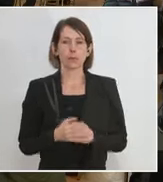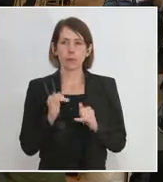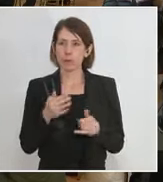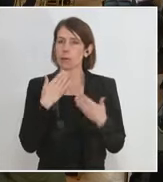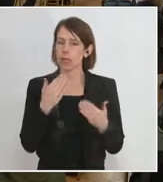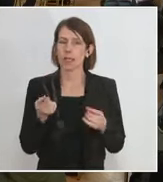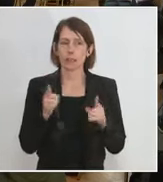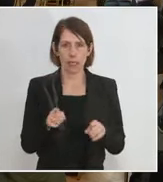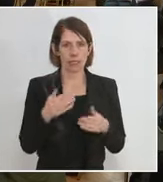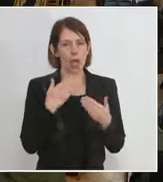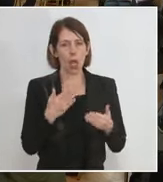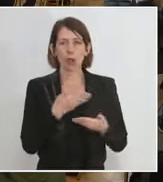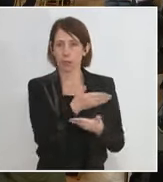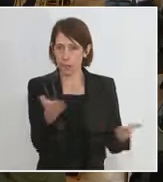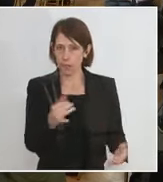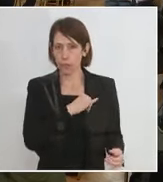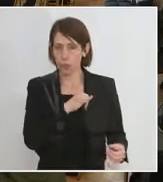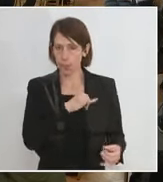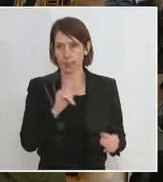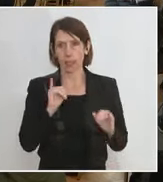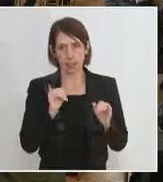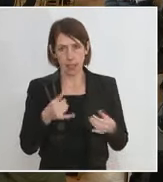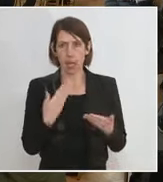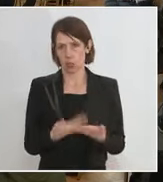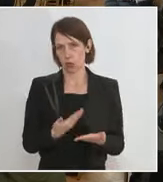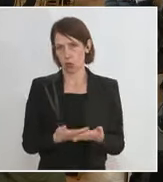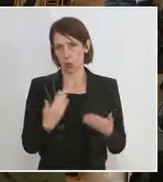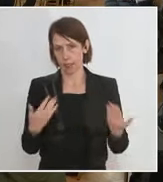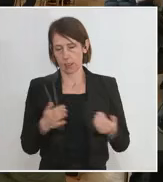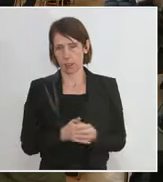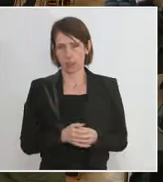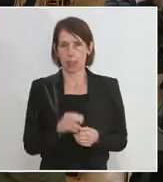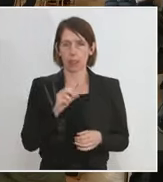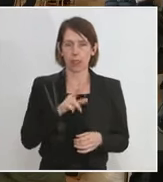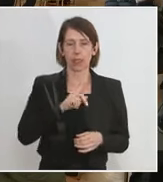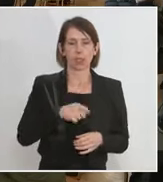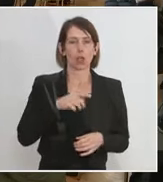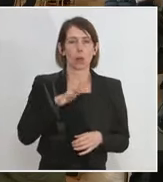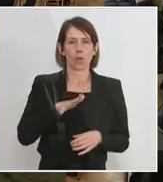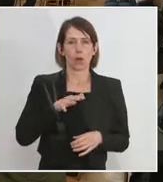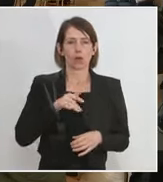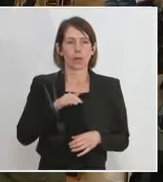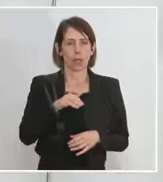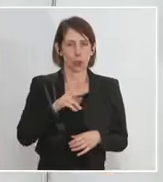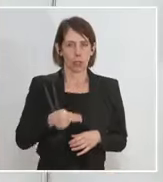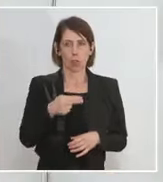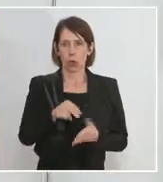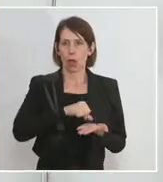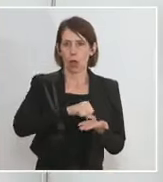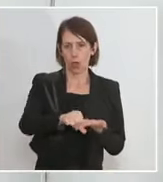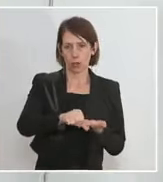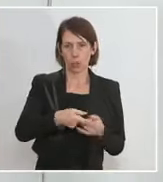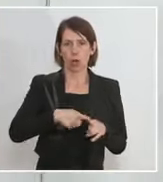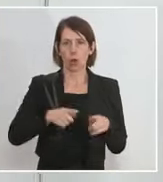auch, danke für Ihr Interesse. Ja, so ist es. Mit 13,5 Millionen Auszahlung und dem Beschluss von heute